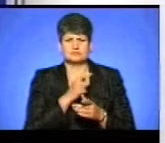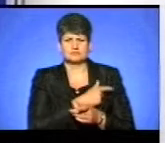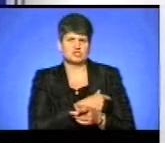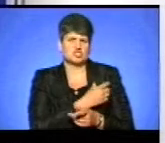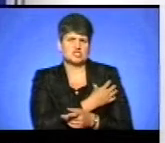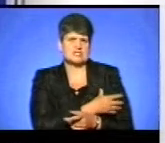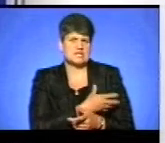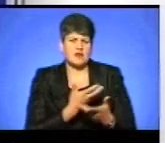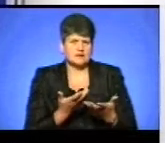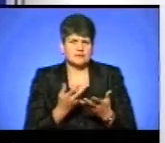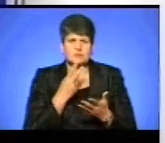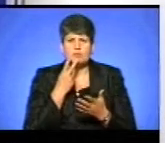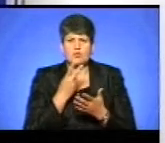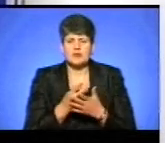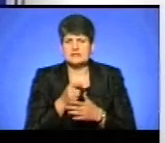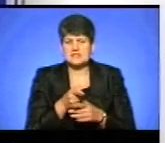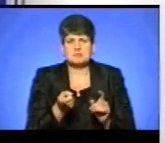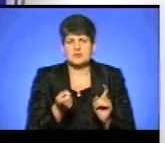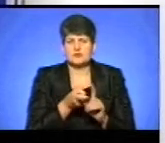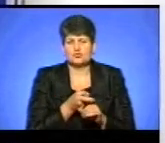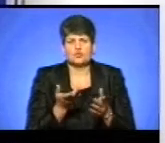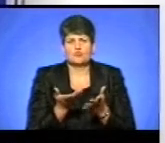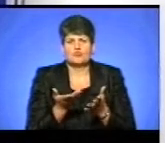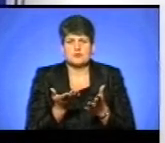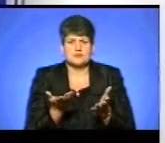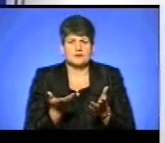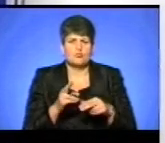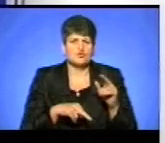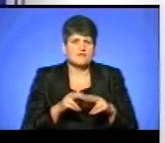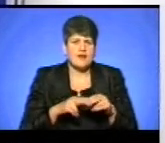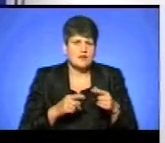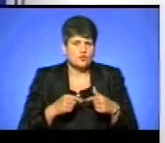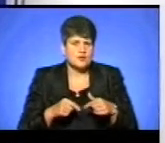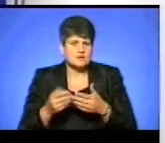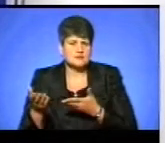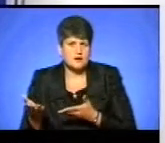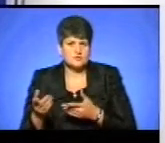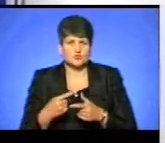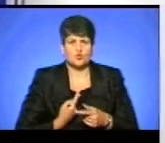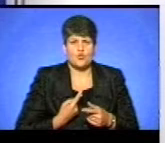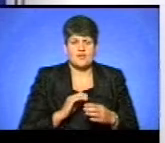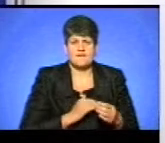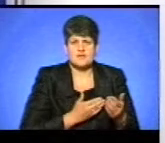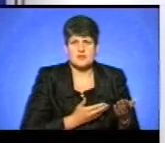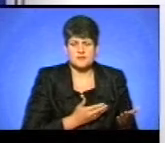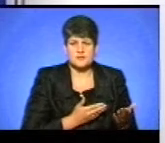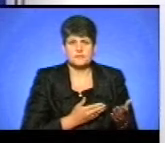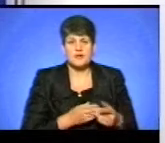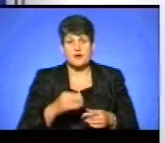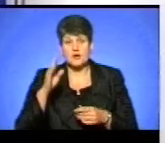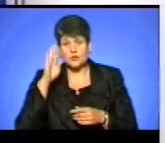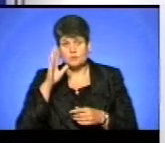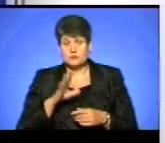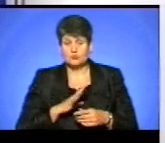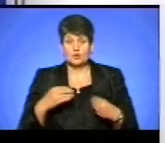які б свідчили про їхню приналежність до тої чи іншої будівельної організації, чи це до якоїсь охоронної фірми. Натомість ці хлопці були